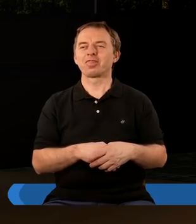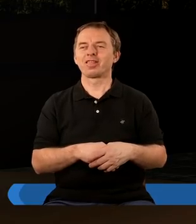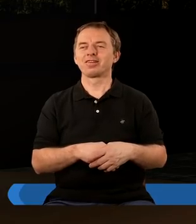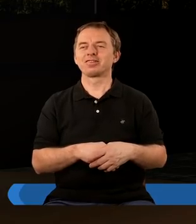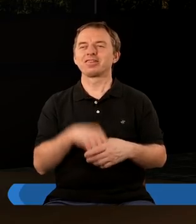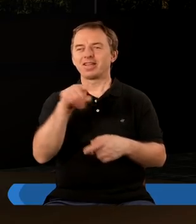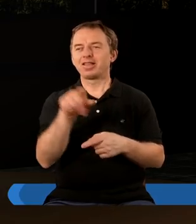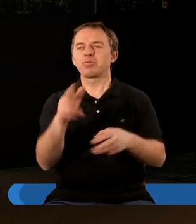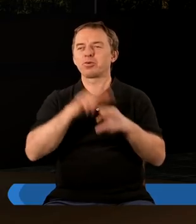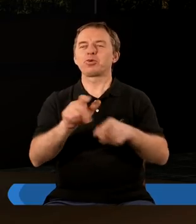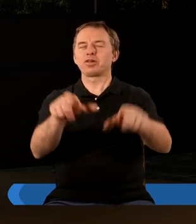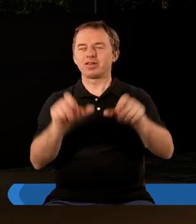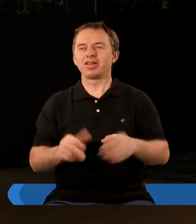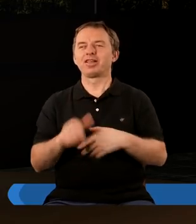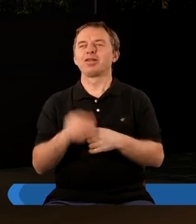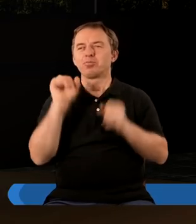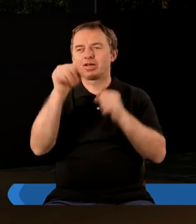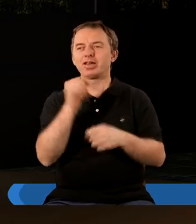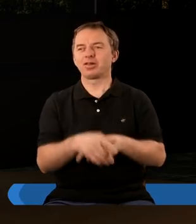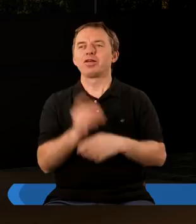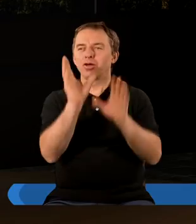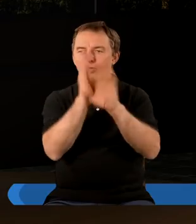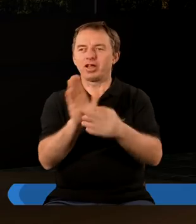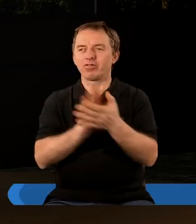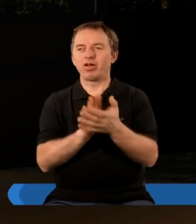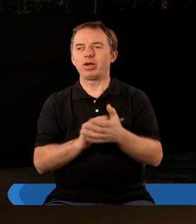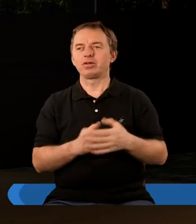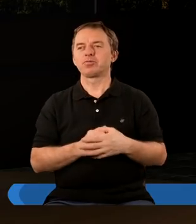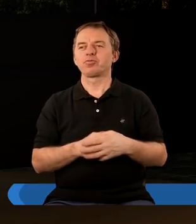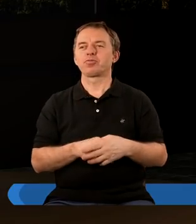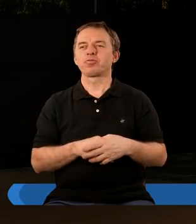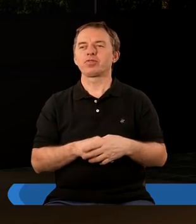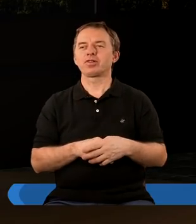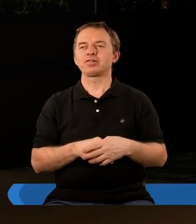że temu, który siedzi na tronie i barankowi cześć i chwała.